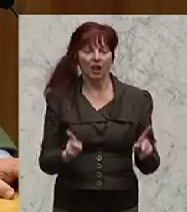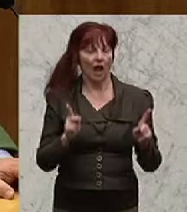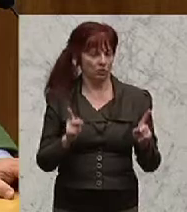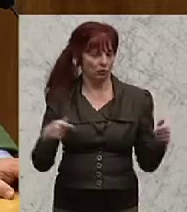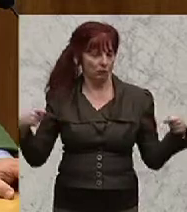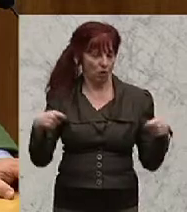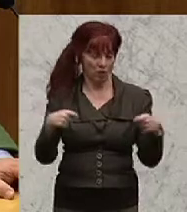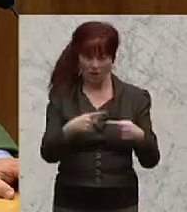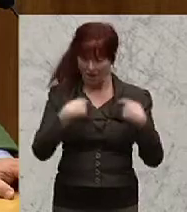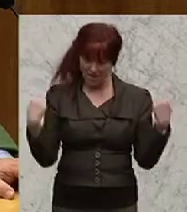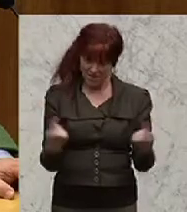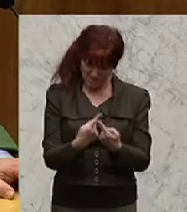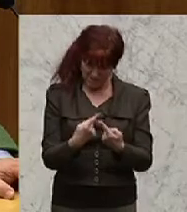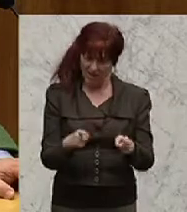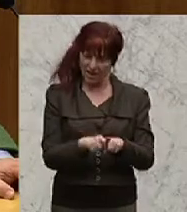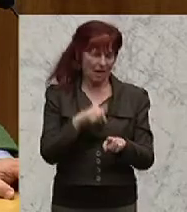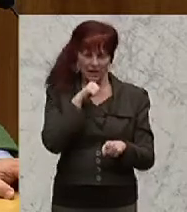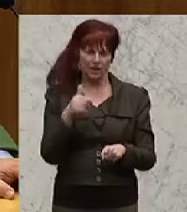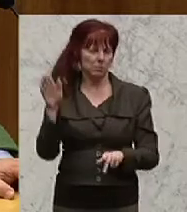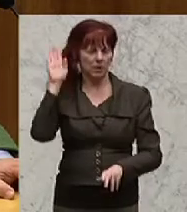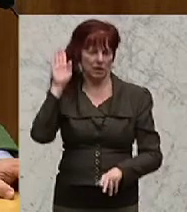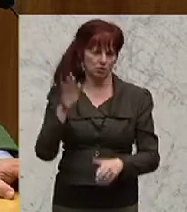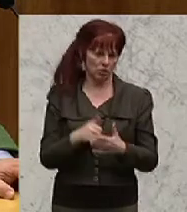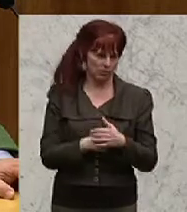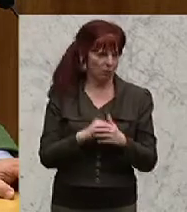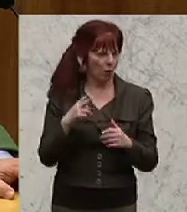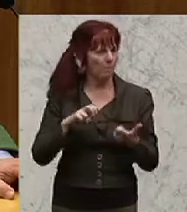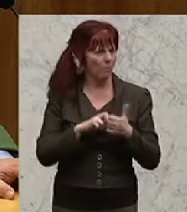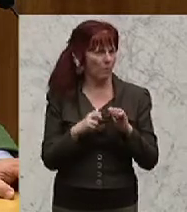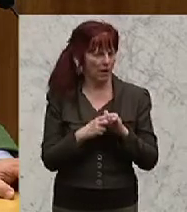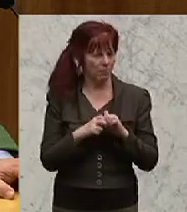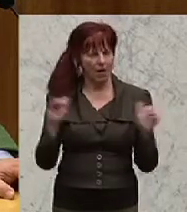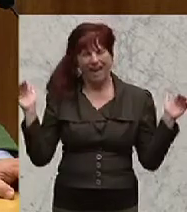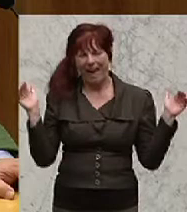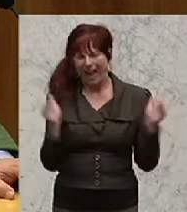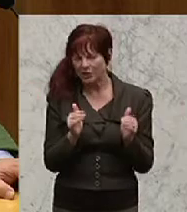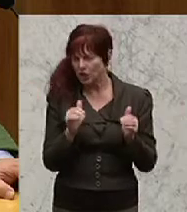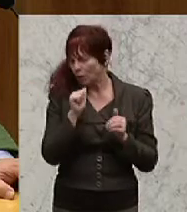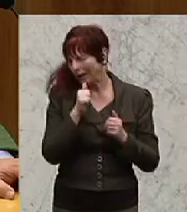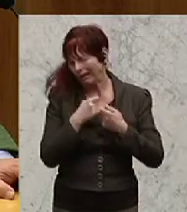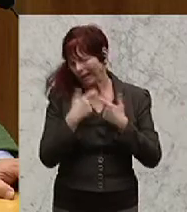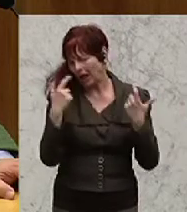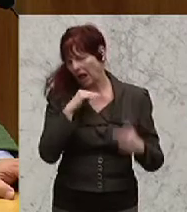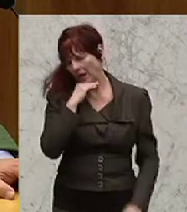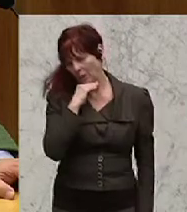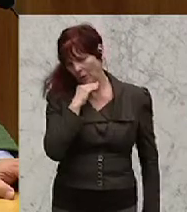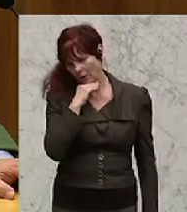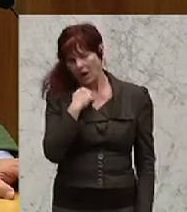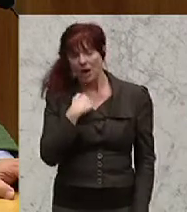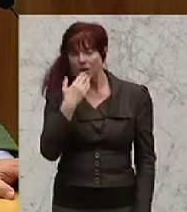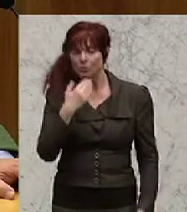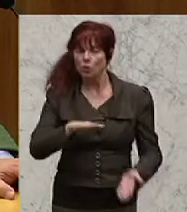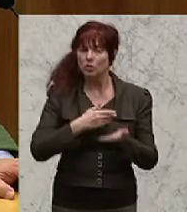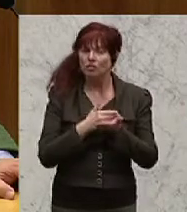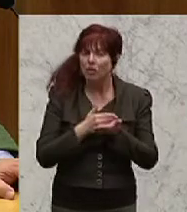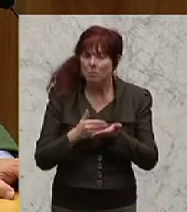nicht mitgestimmt, da sehen wir ein gewisses Problem, weil die Einschränkungen sind nämlich uns nicht klar genug. Ich möchte eigentlich vermeiden,